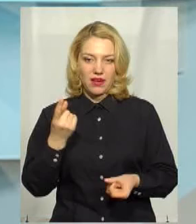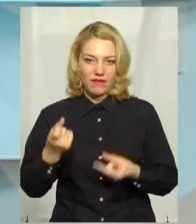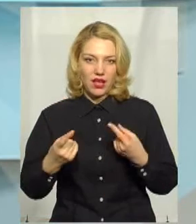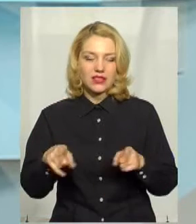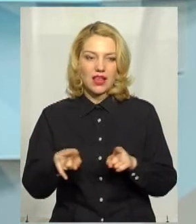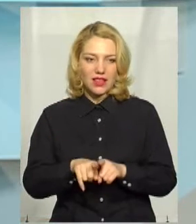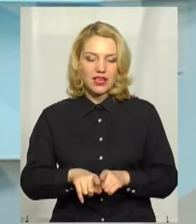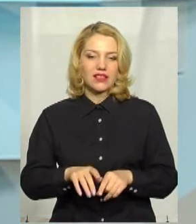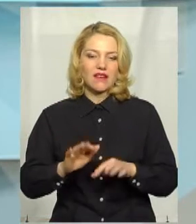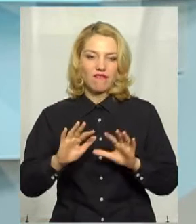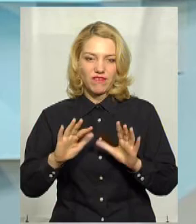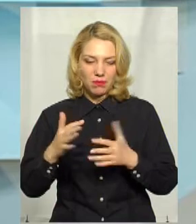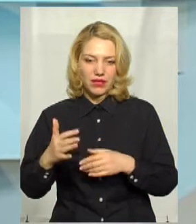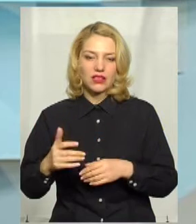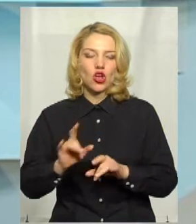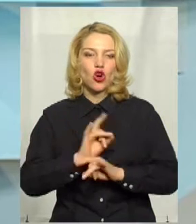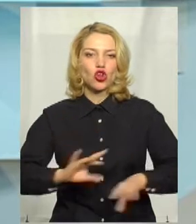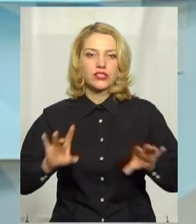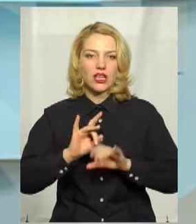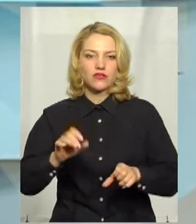проте роз'яснена робота проводиться.